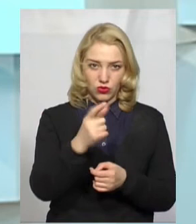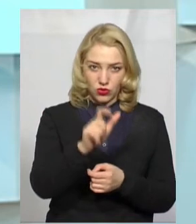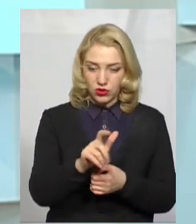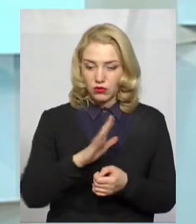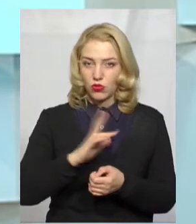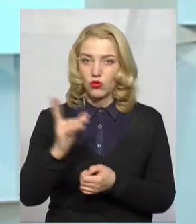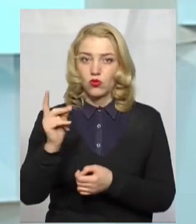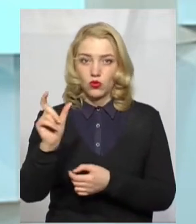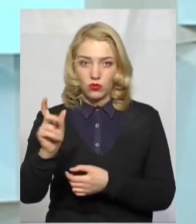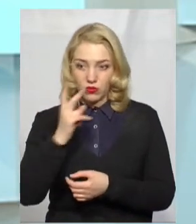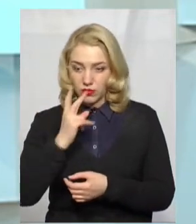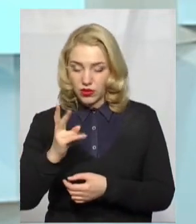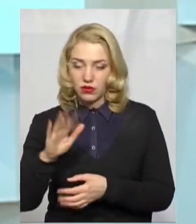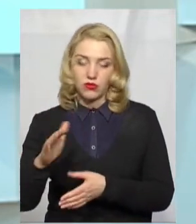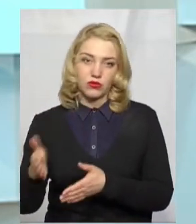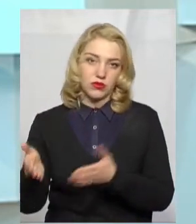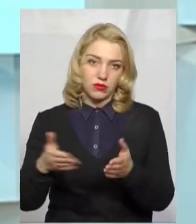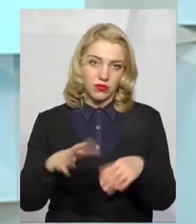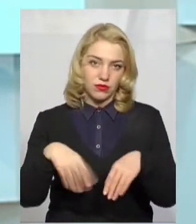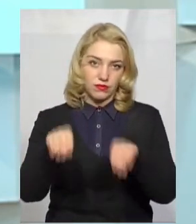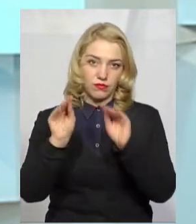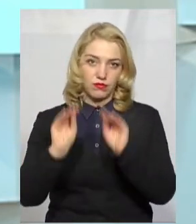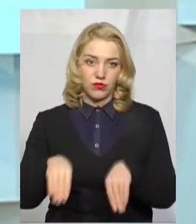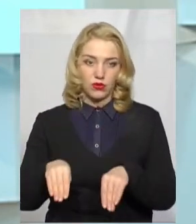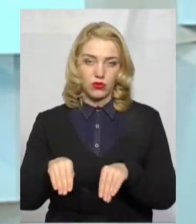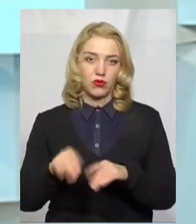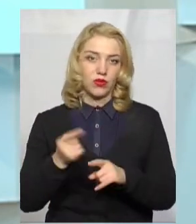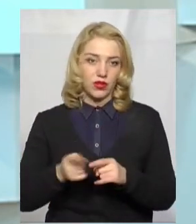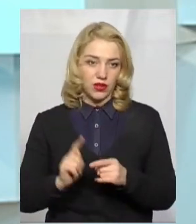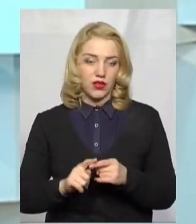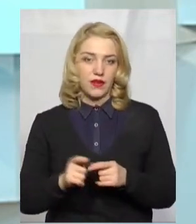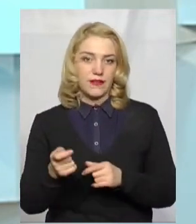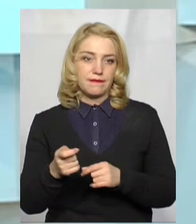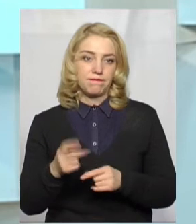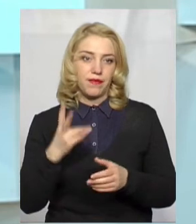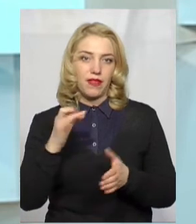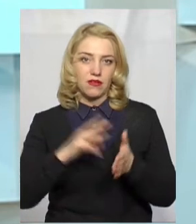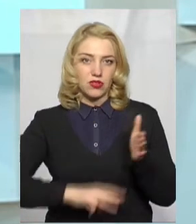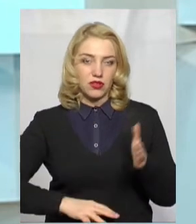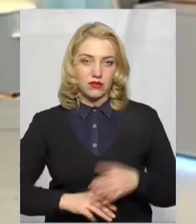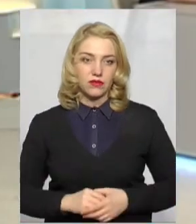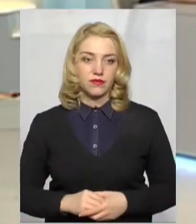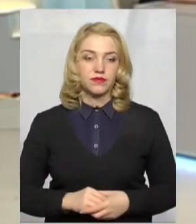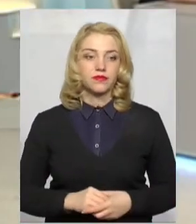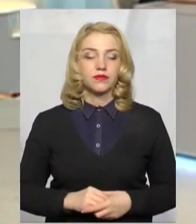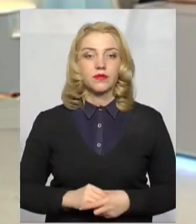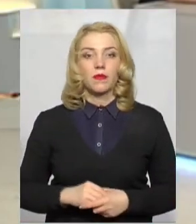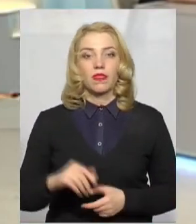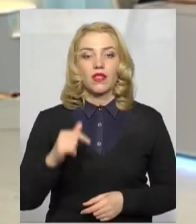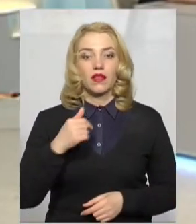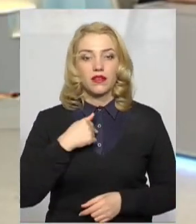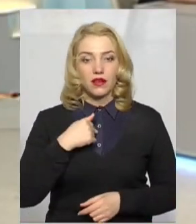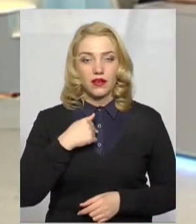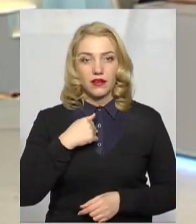заклали відповідні адмінні матеріали. Знову ж таки, я вже